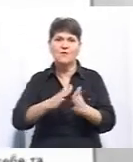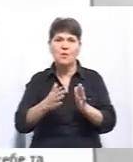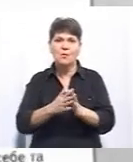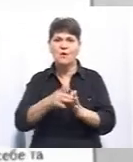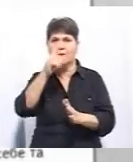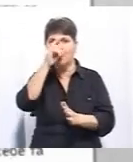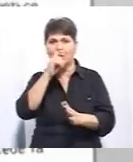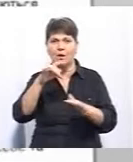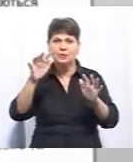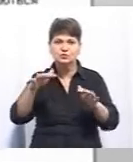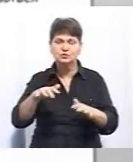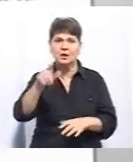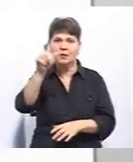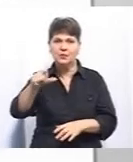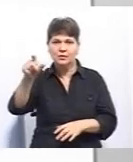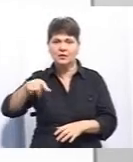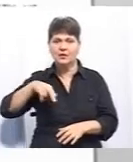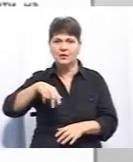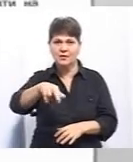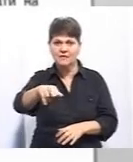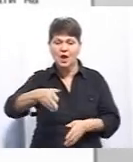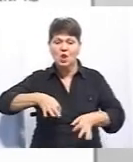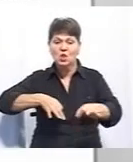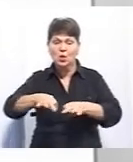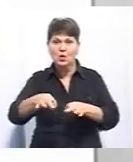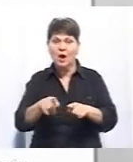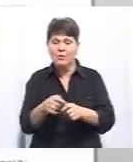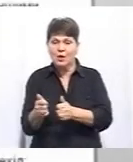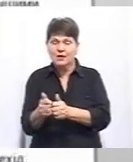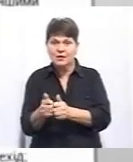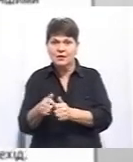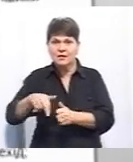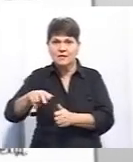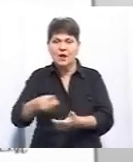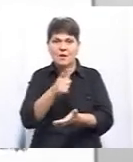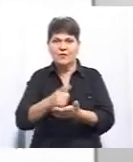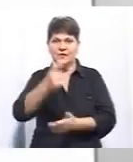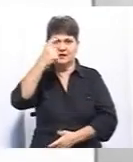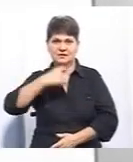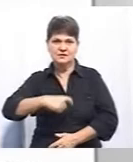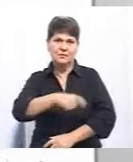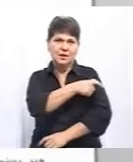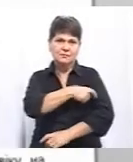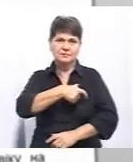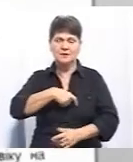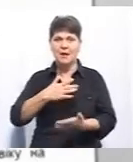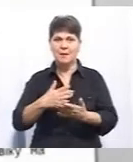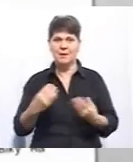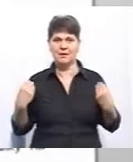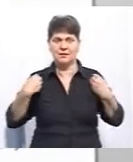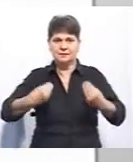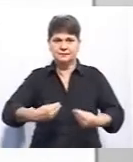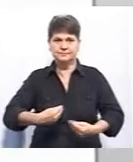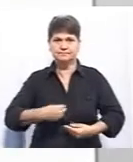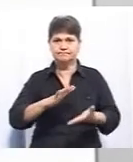недостатньої видимості, пішоходи, які рухаються проїзною частиною чи узбіччям, повинні виділити себе, а за можливості мати на зовнішньому